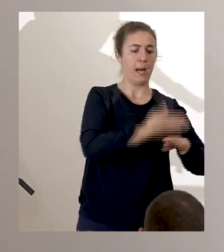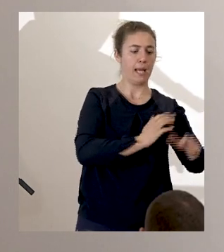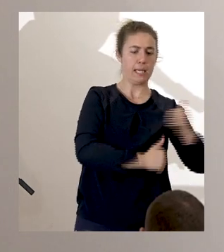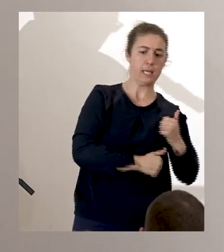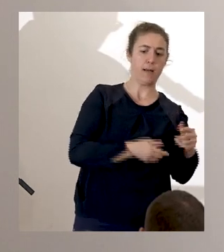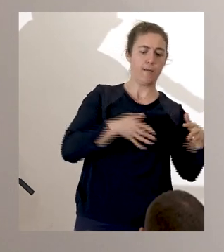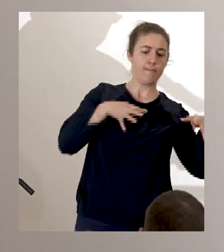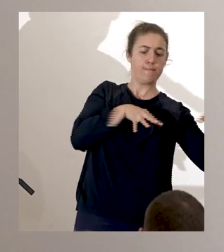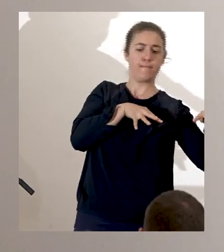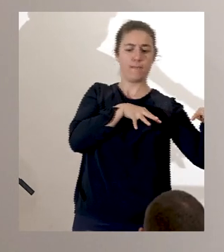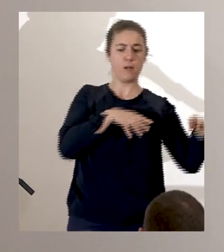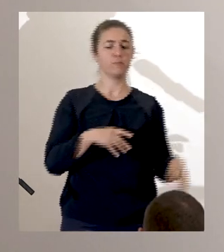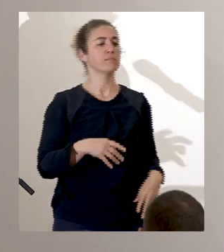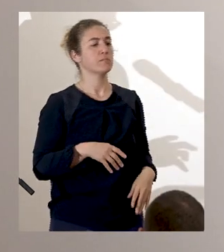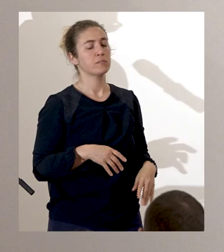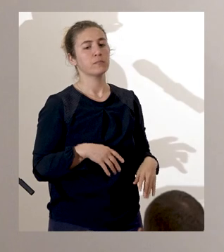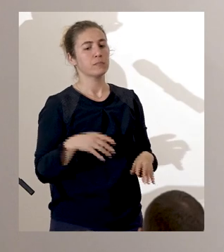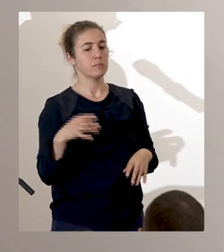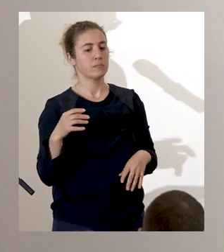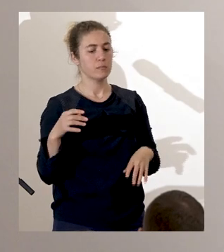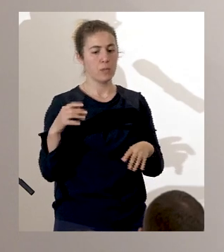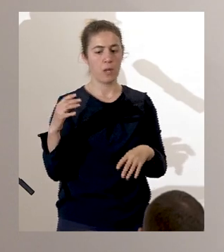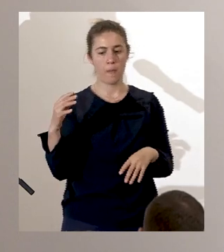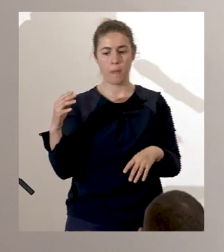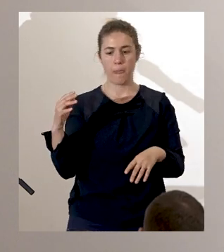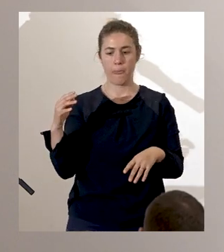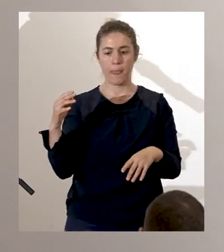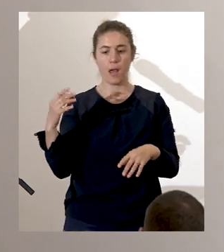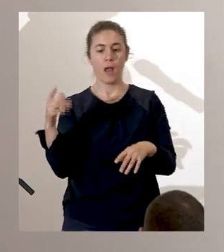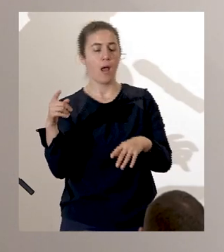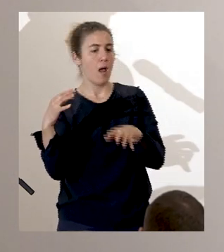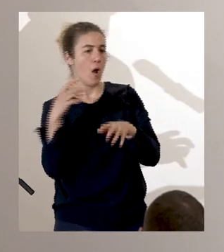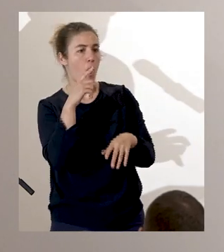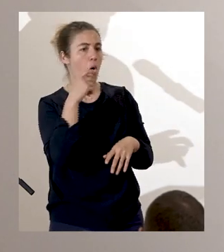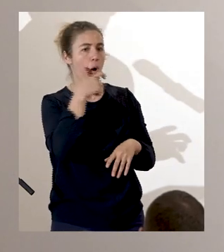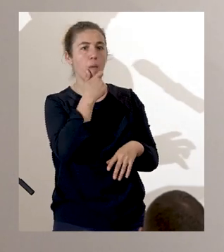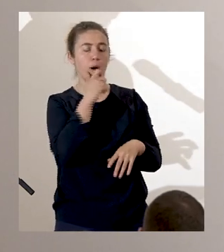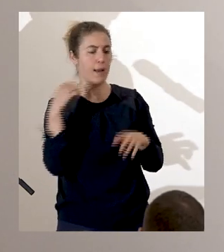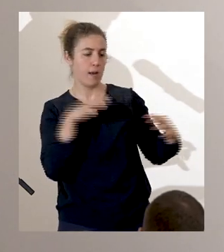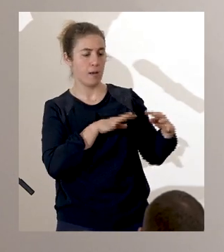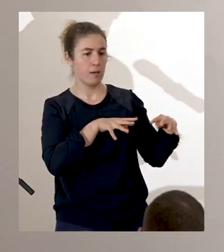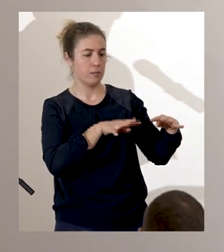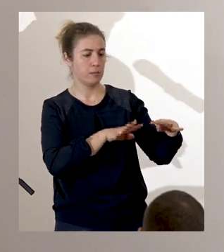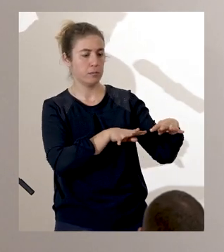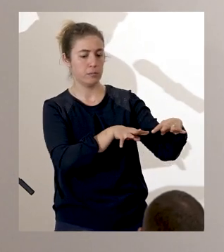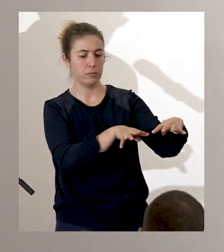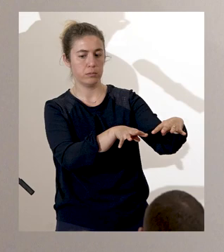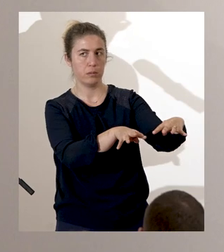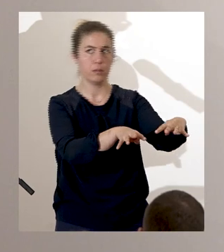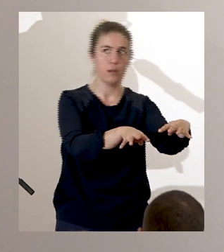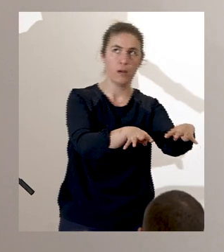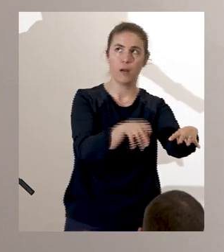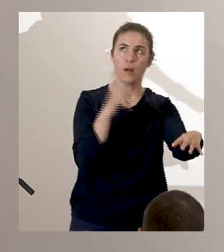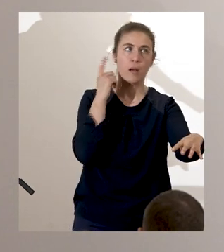Les anglais, continuant leur progression, se savaient épiés, vulnérables, à mesure qu'ils s'approchaient des établissements marrons dont ils entendaient